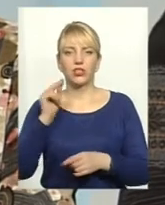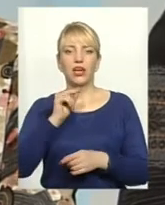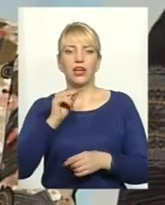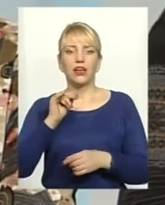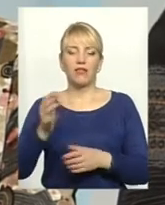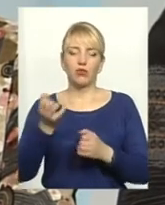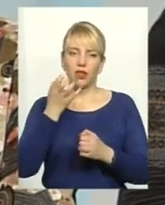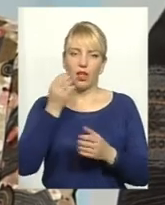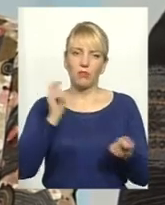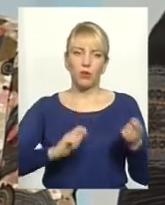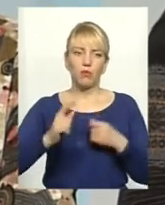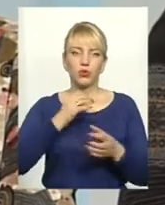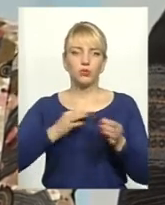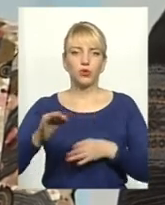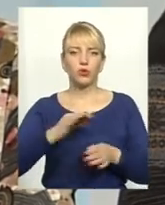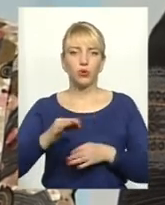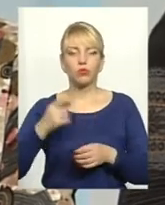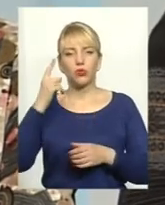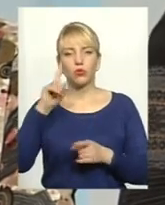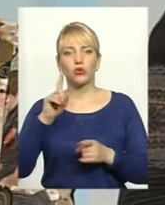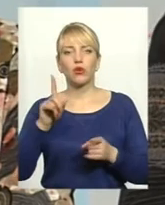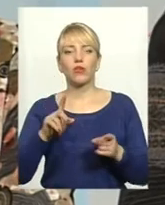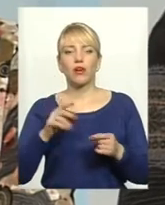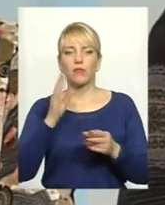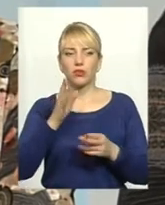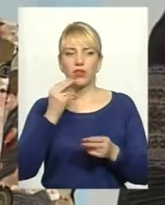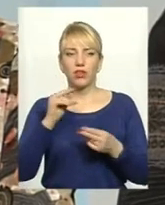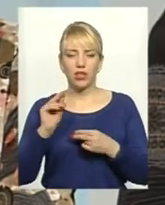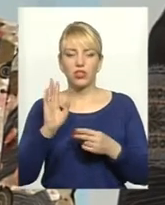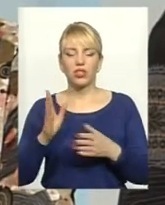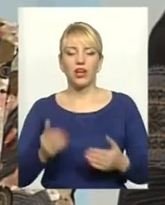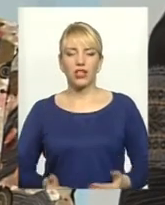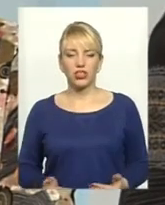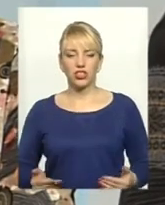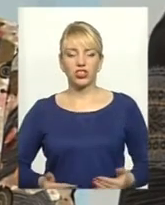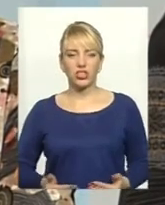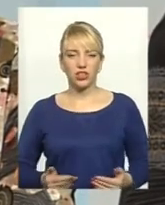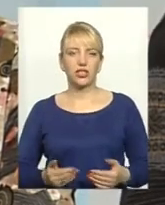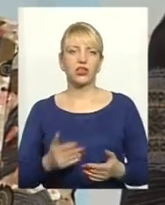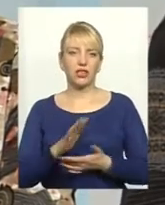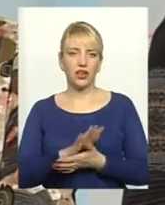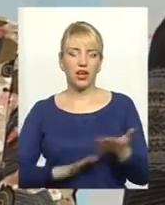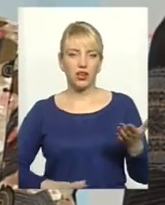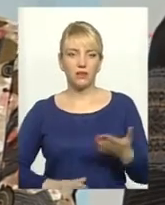подумаємо, що нам стало краще, як нам жити далі, це просто звернувся з вашого. Дякую вам за те, що має таку змогу.